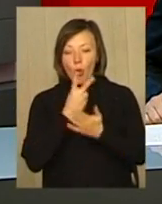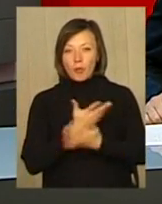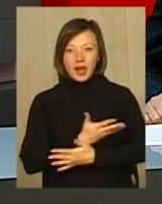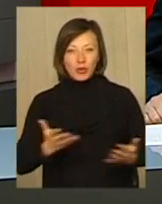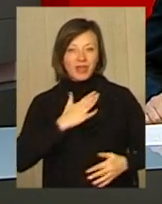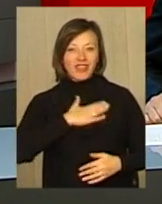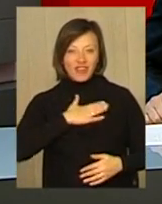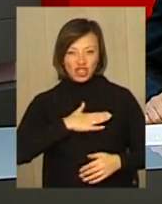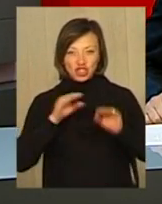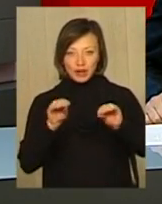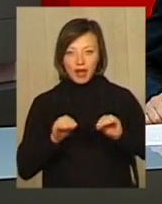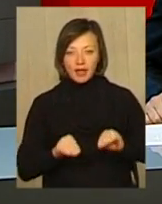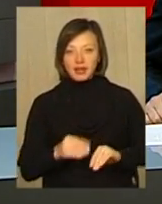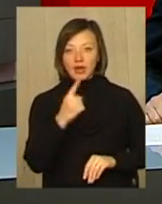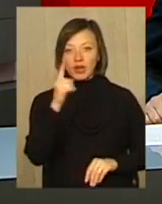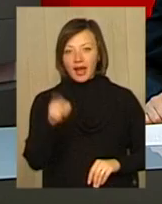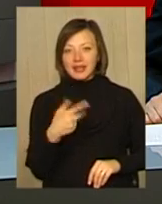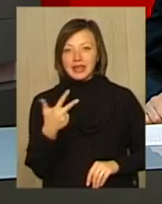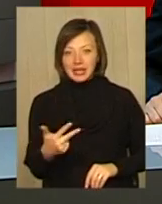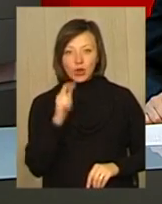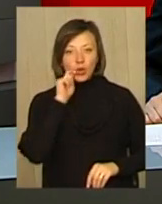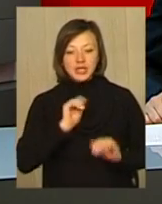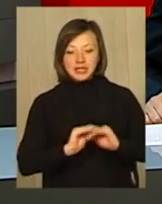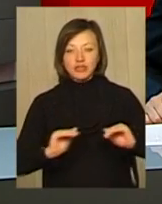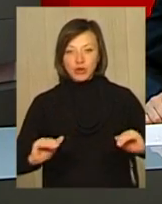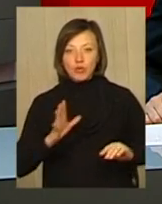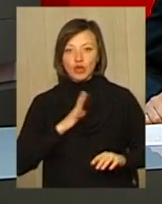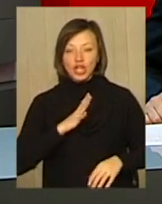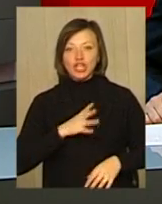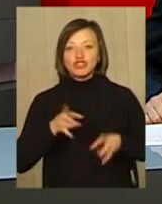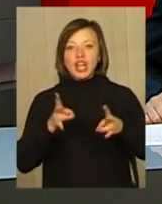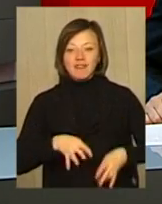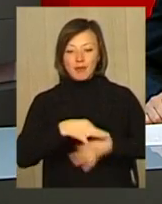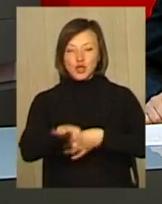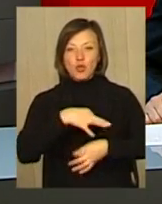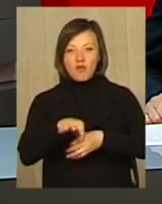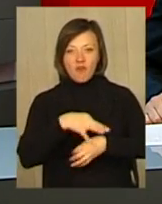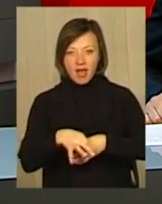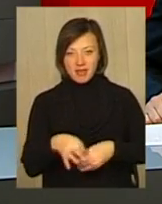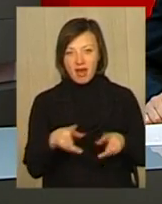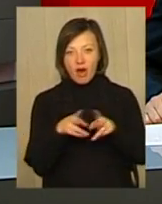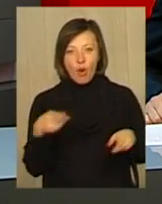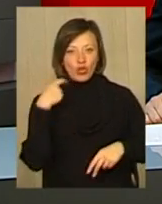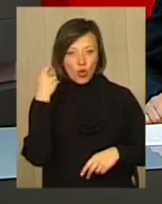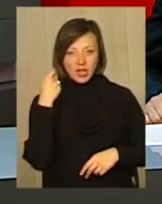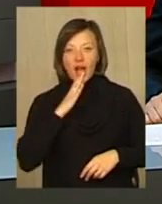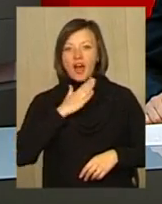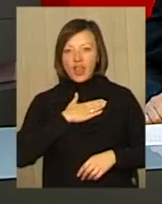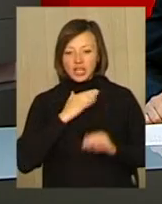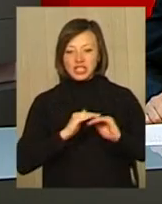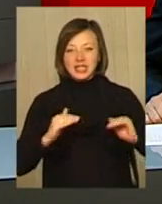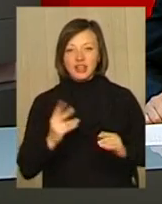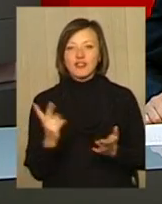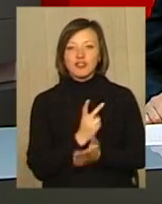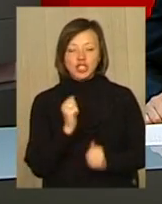втішні дані. Майже третина українських школярів були жертвами цькування з боку однолітків. А наші підлітків вдвічі частіше